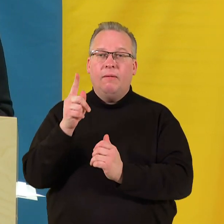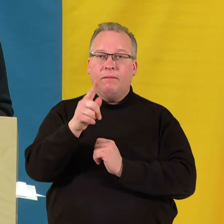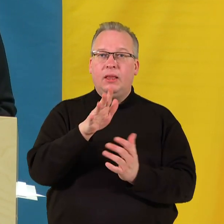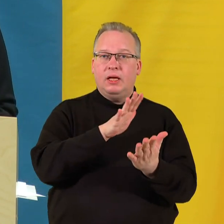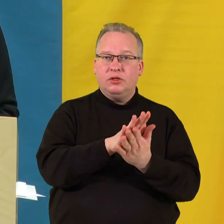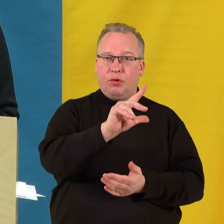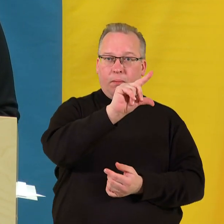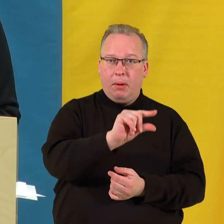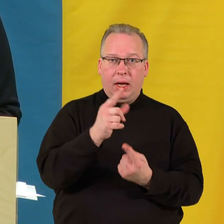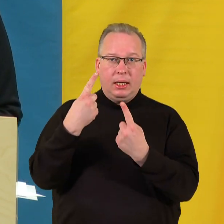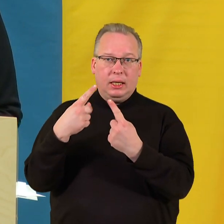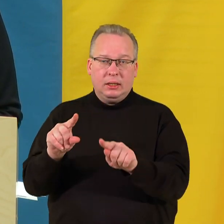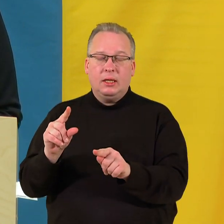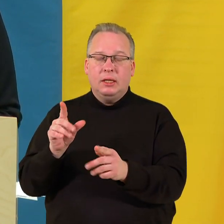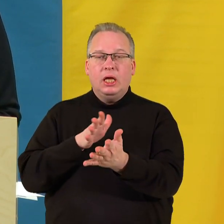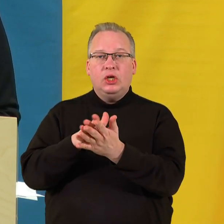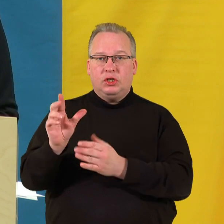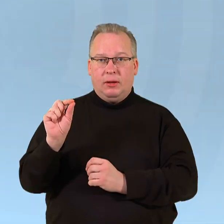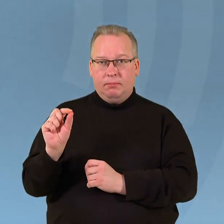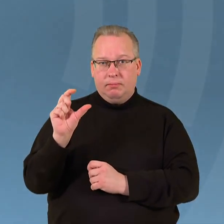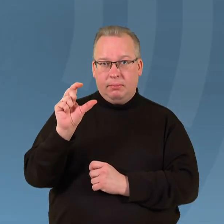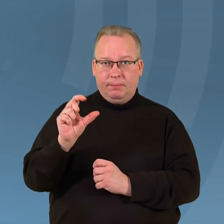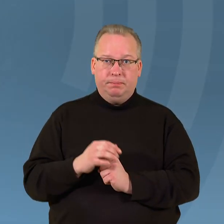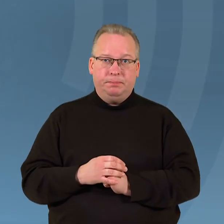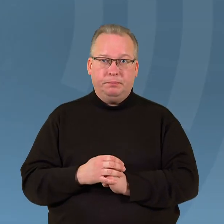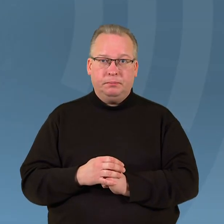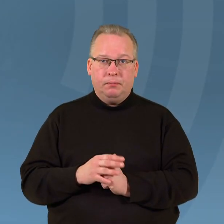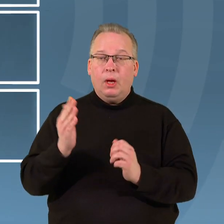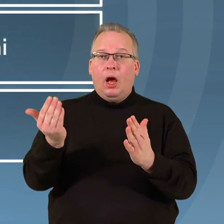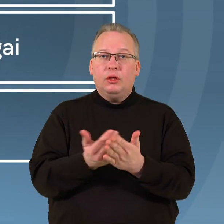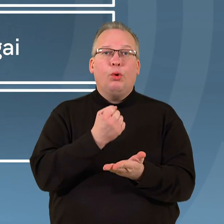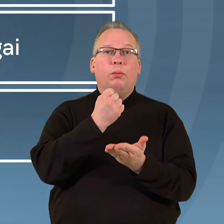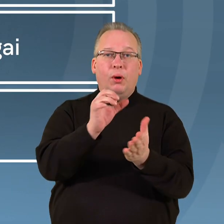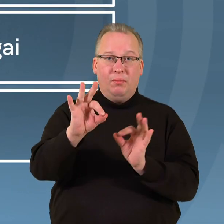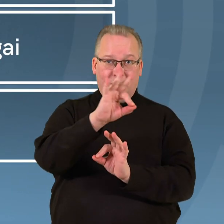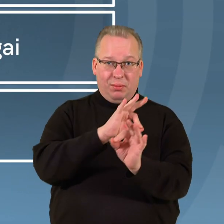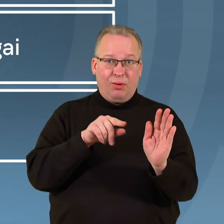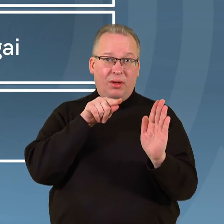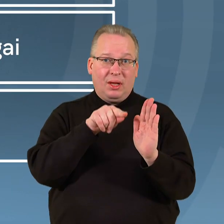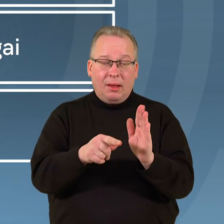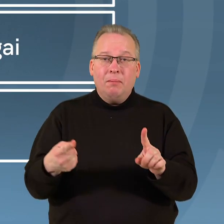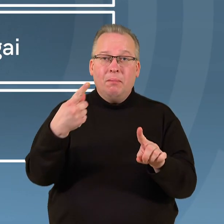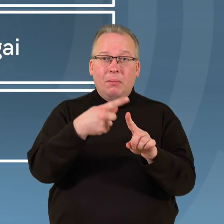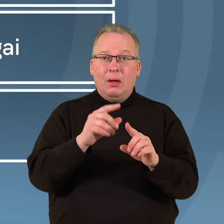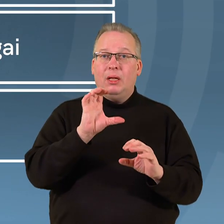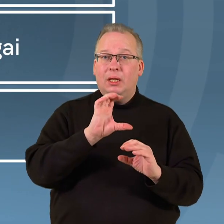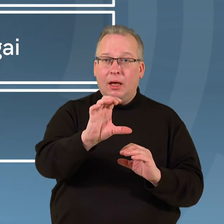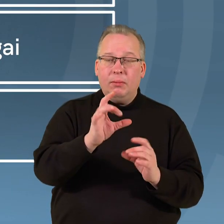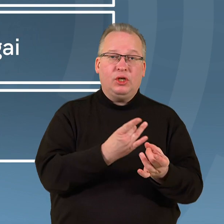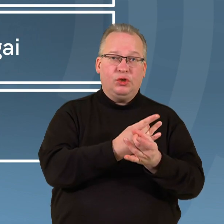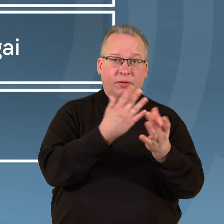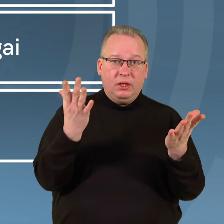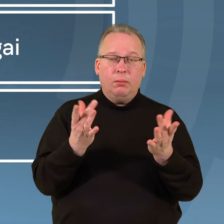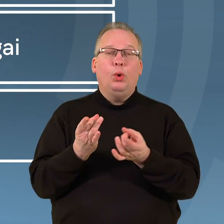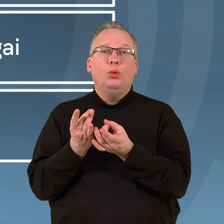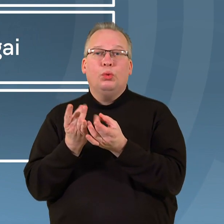mažinant, kitas išlaidas didinant. Atnaujintame biudžeto projekte papildomos lėšos numatomos, švietimui,